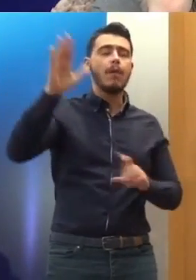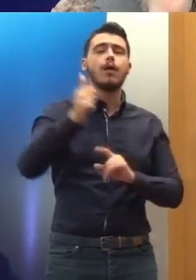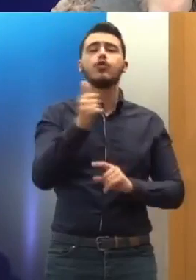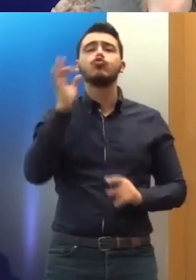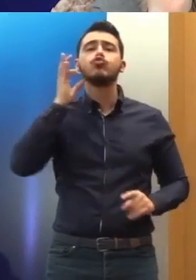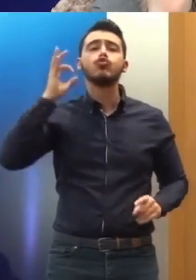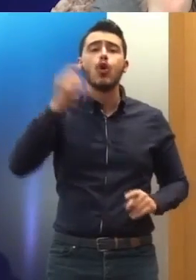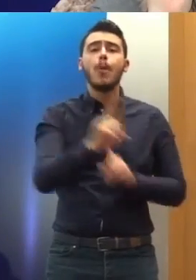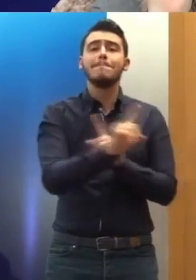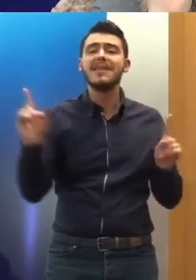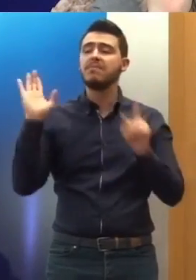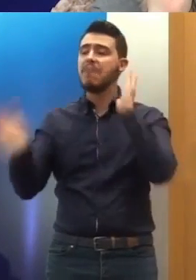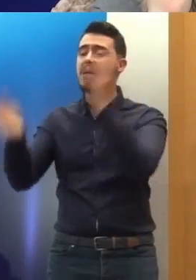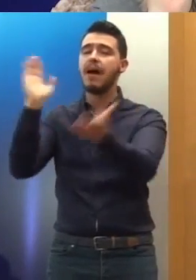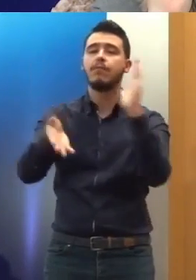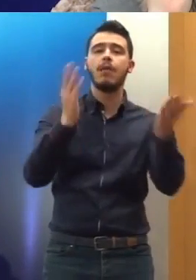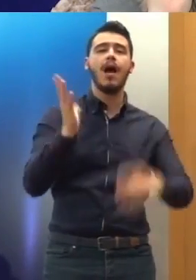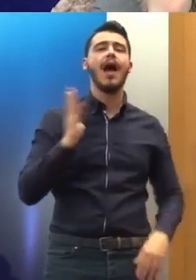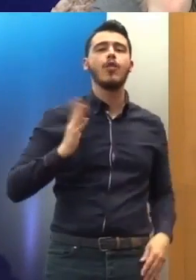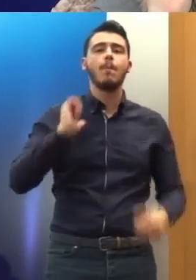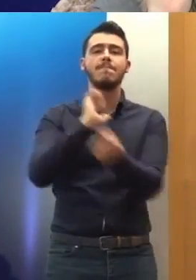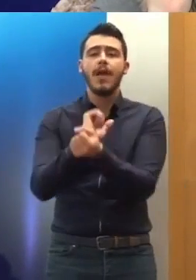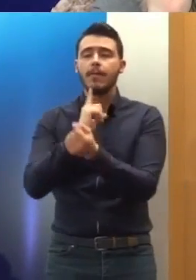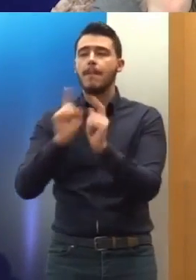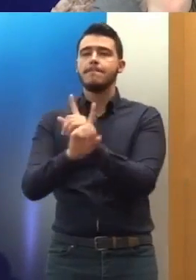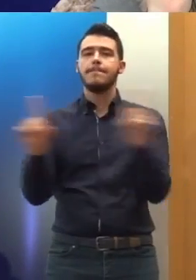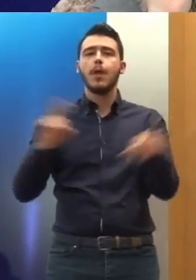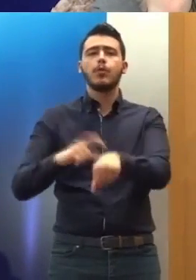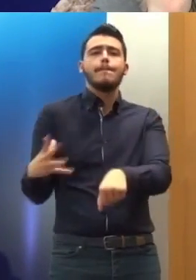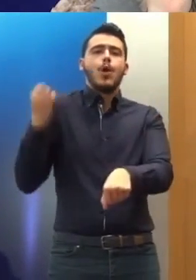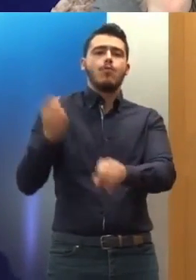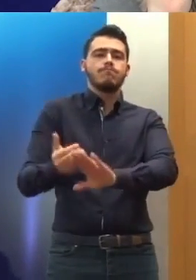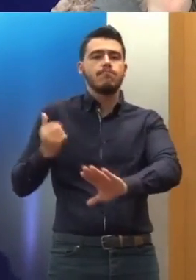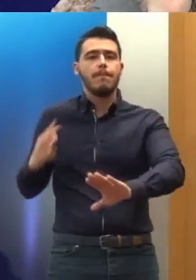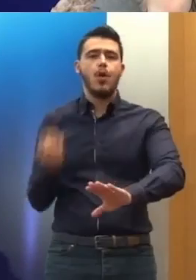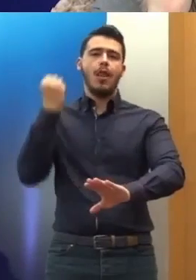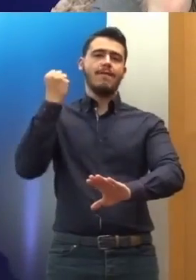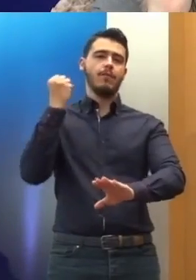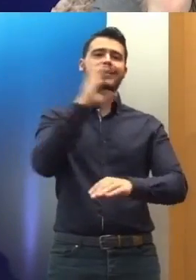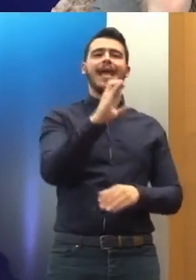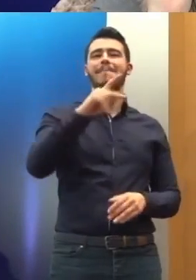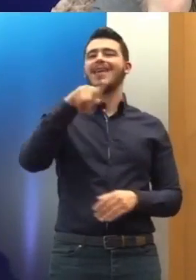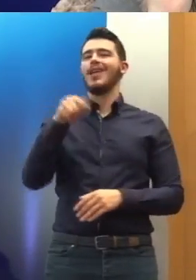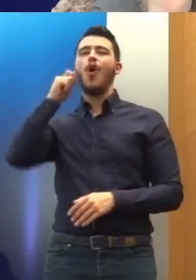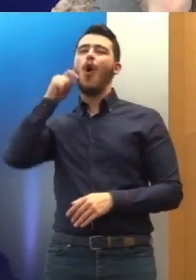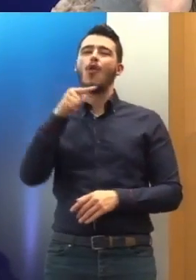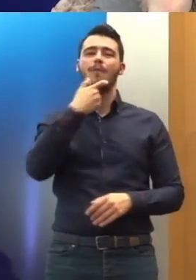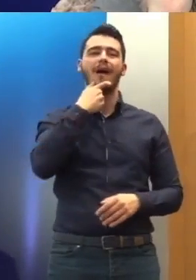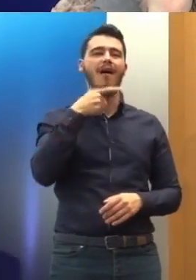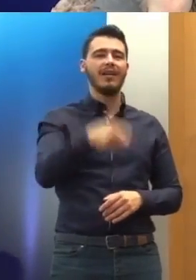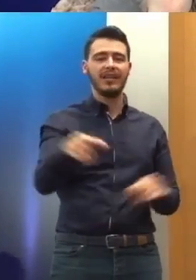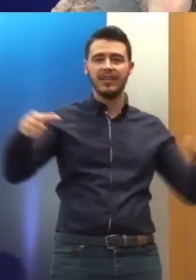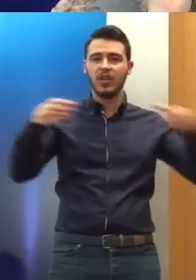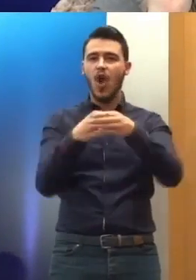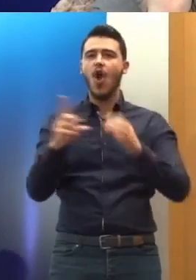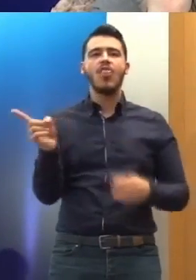πρόληψης. Αυτή είναι μια προληπτική, επομένως, δραστηριότητα. Ή το ΣΕΠΕΤΕ η Επιτροπή δεν έχει ως αποστολή να